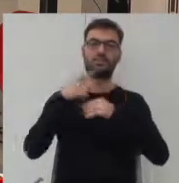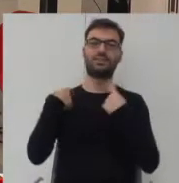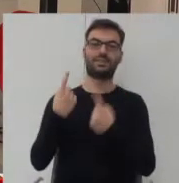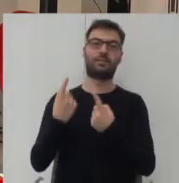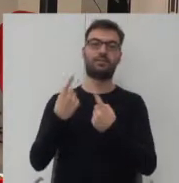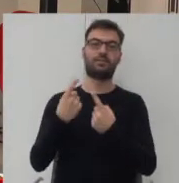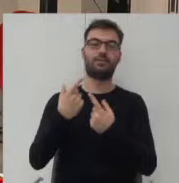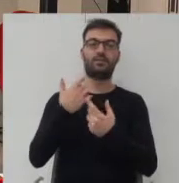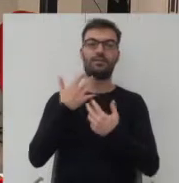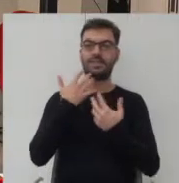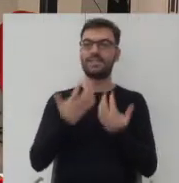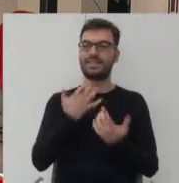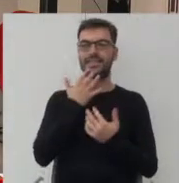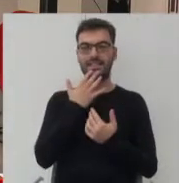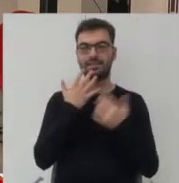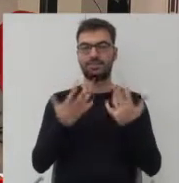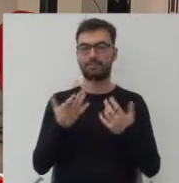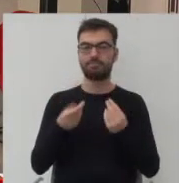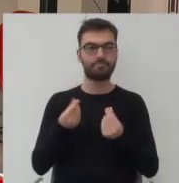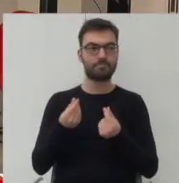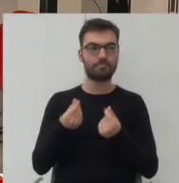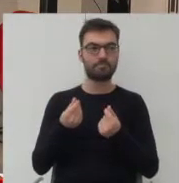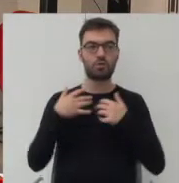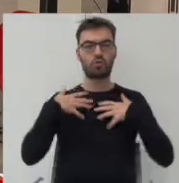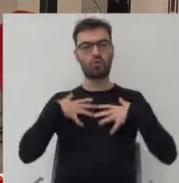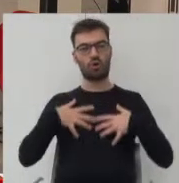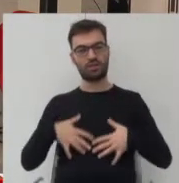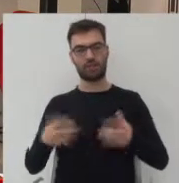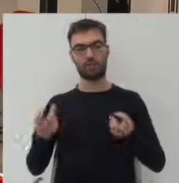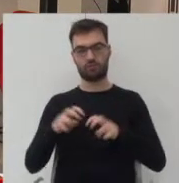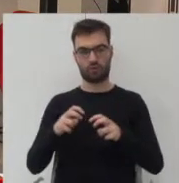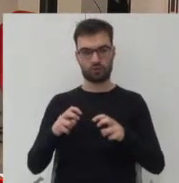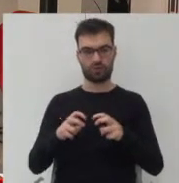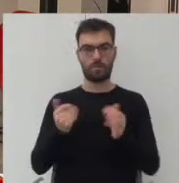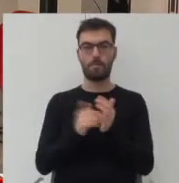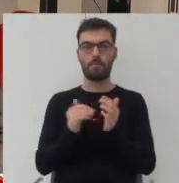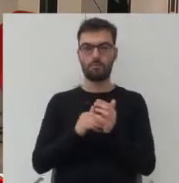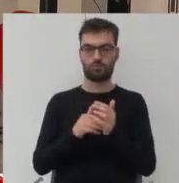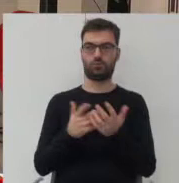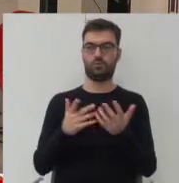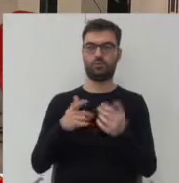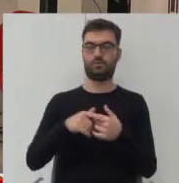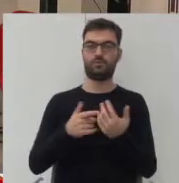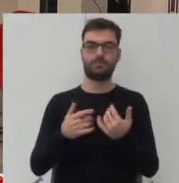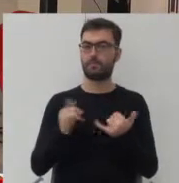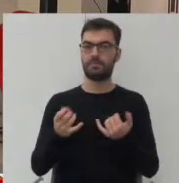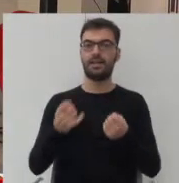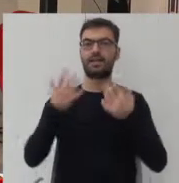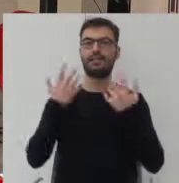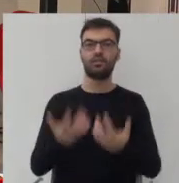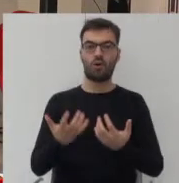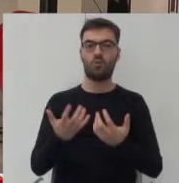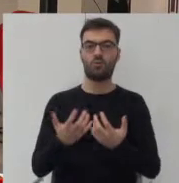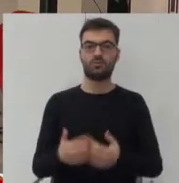wyrażać taką chęć do tego, aby tę tożsamość stworzyć, że jakby potrzebują tego do życia, że jakby chciałyby